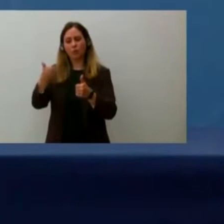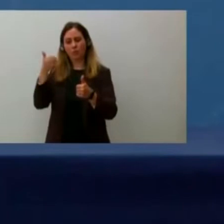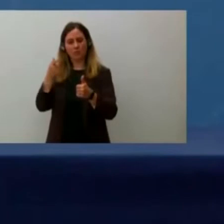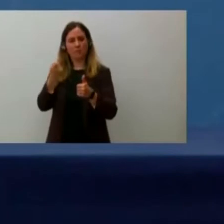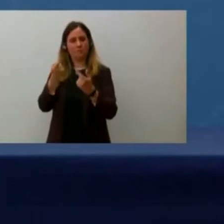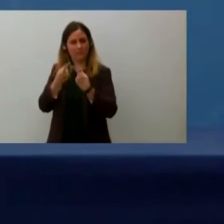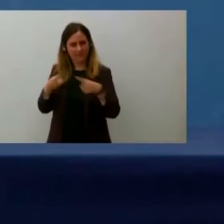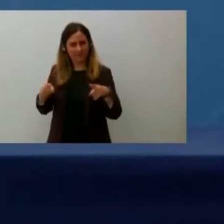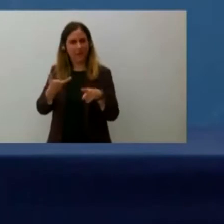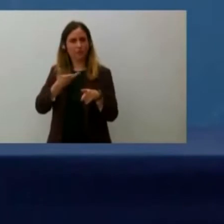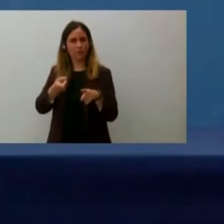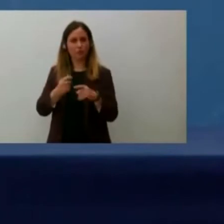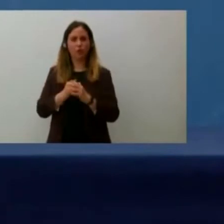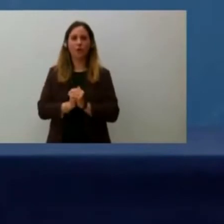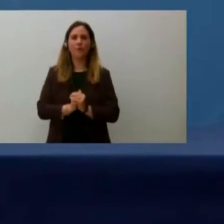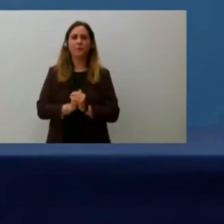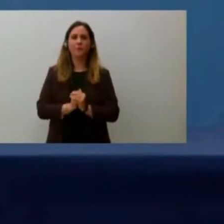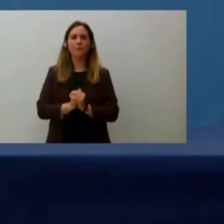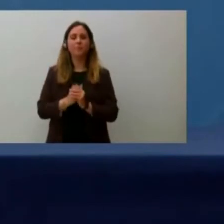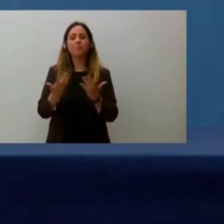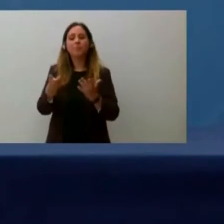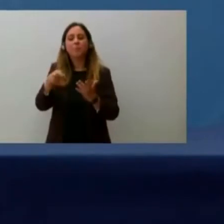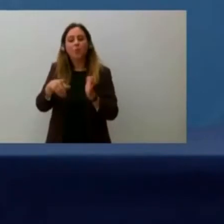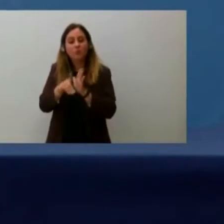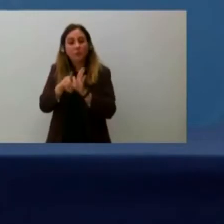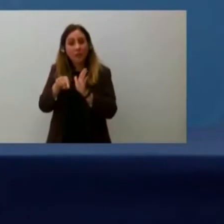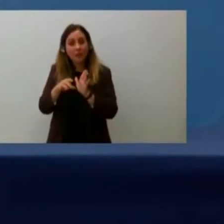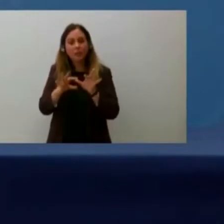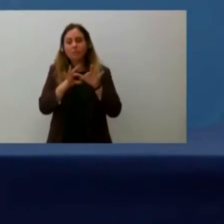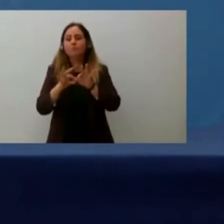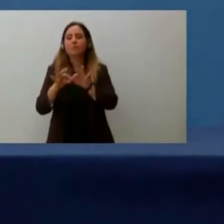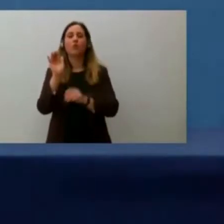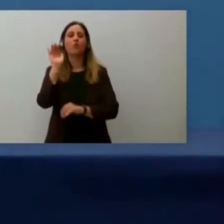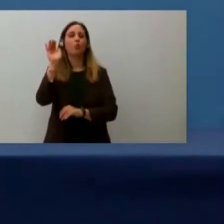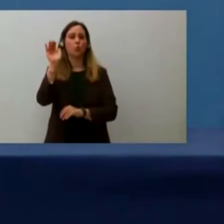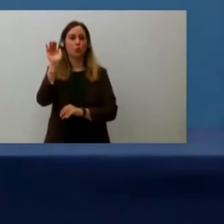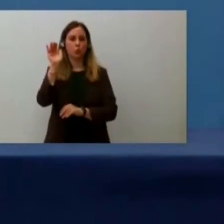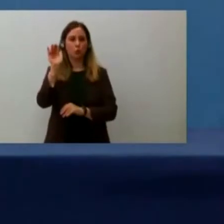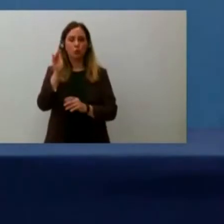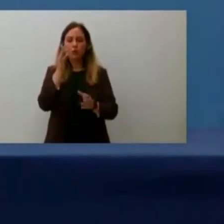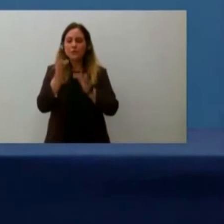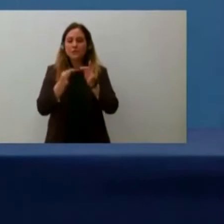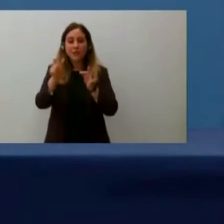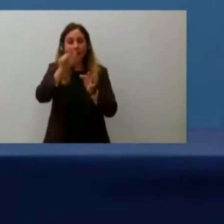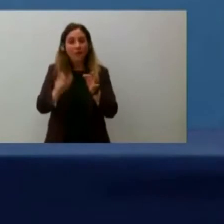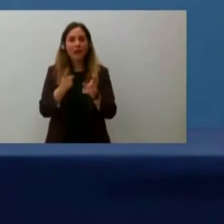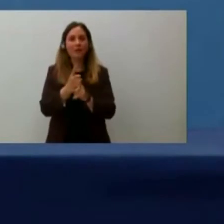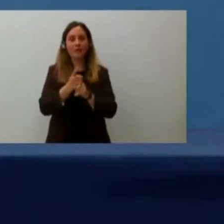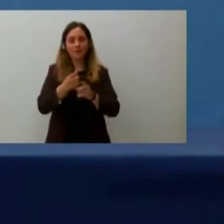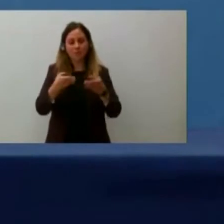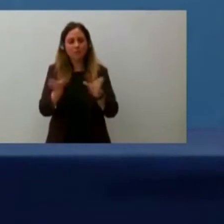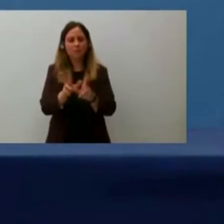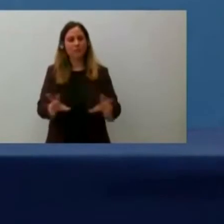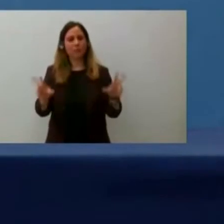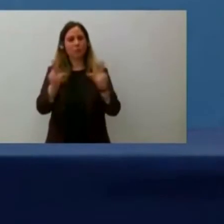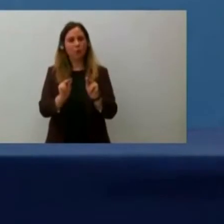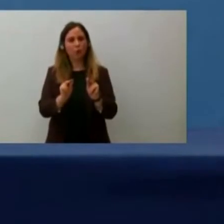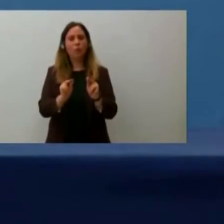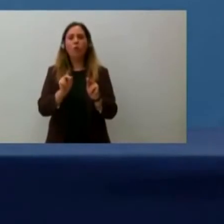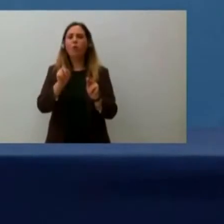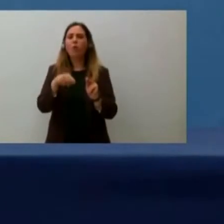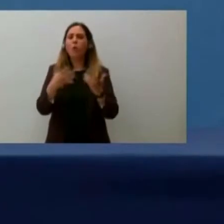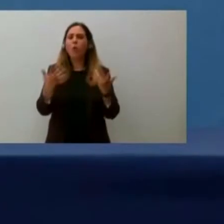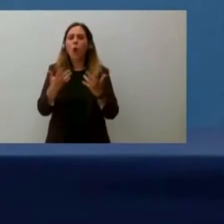perché guarda il futuro, guarda un paese che si riapre, ma nello stesso tempo non lascia